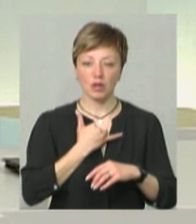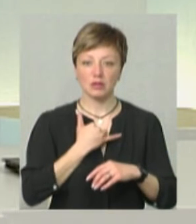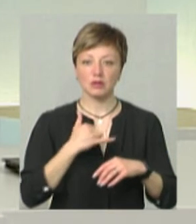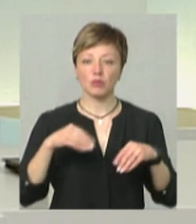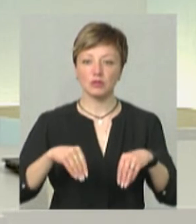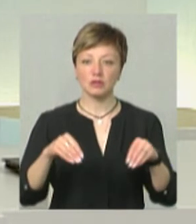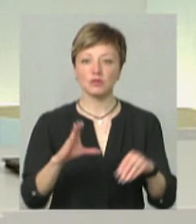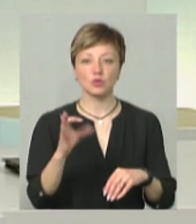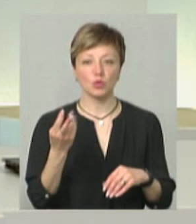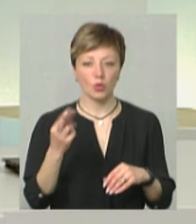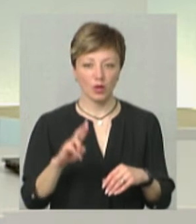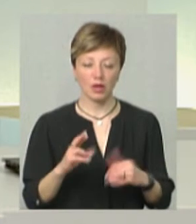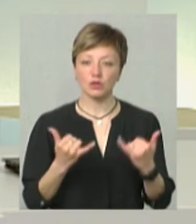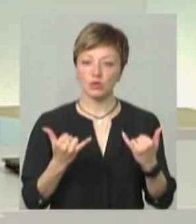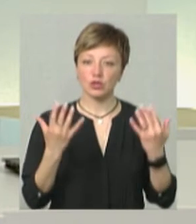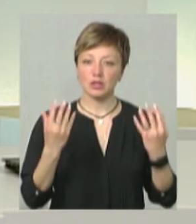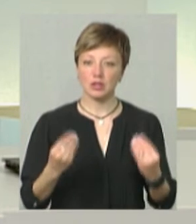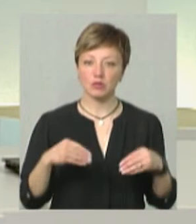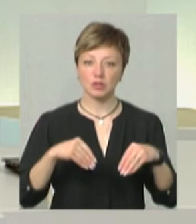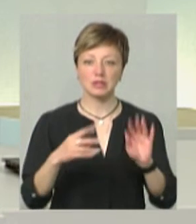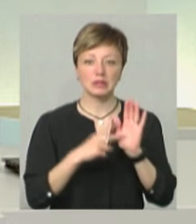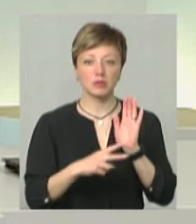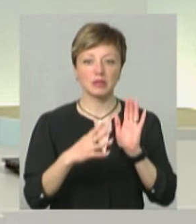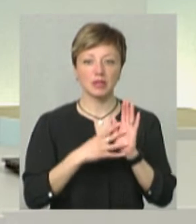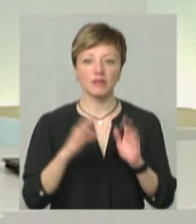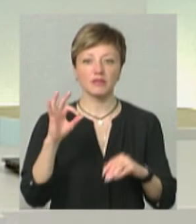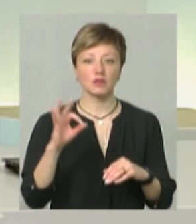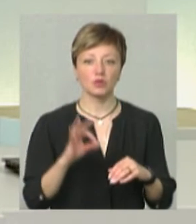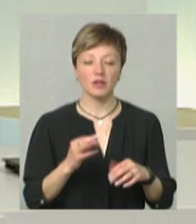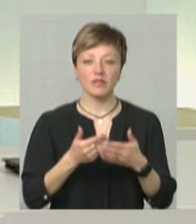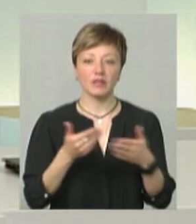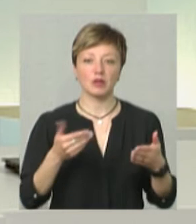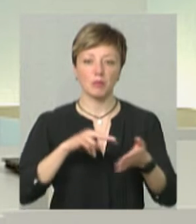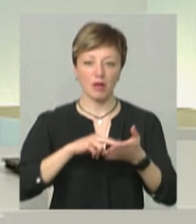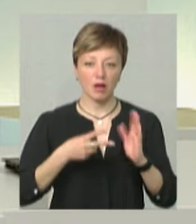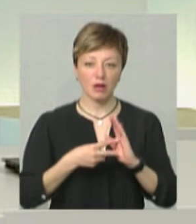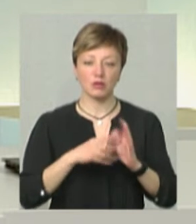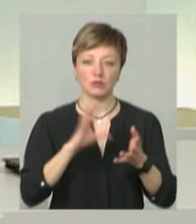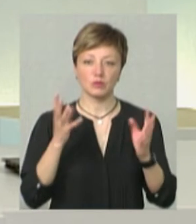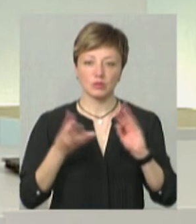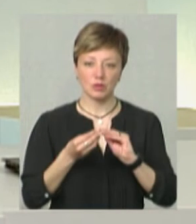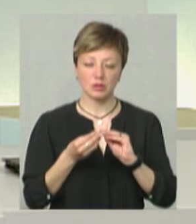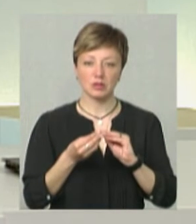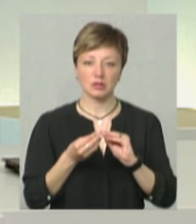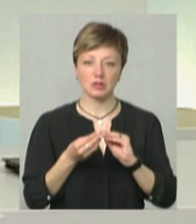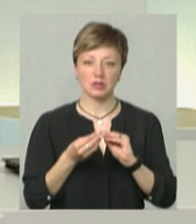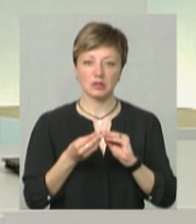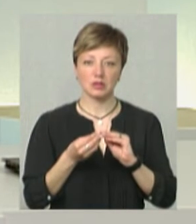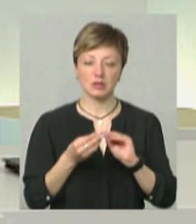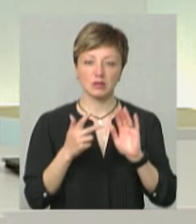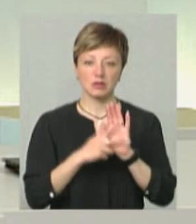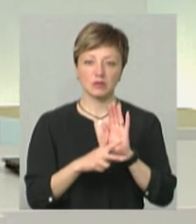сої. На сьогоднішній день її посіяно 79% до необхідного, або в абсолютних цифрах – це